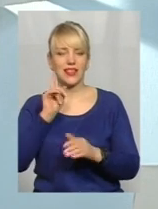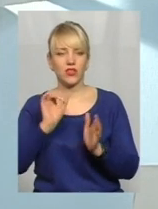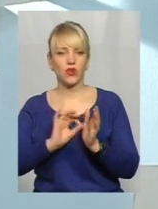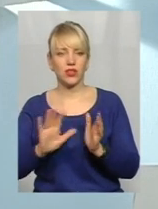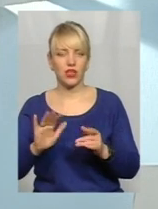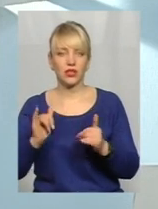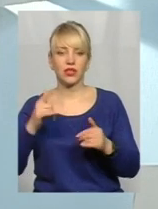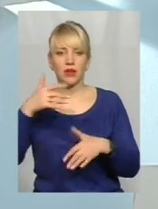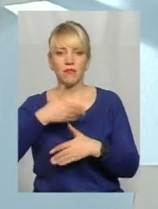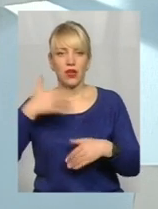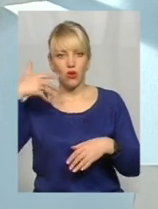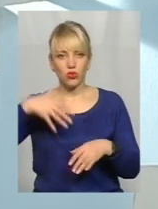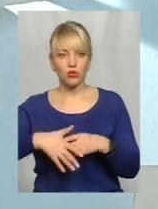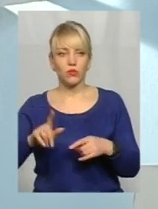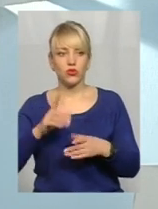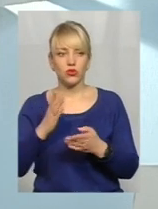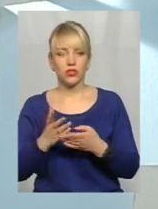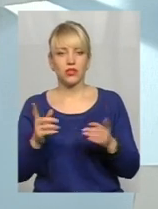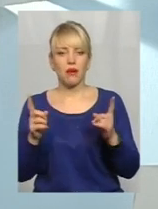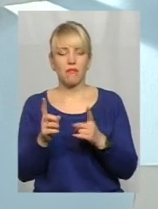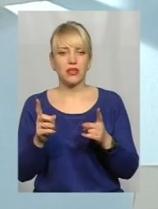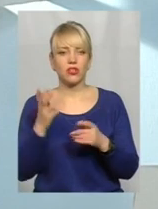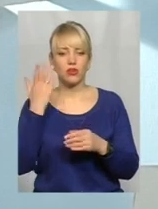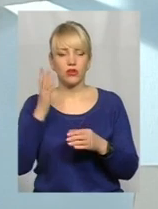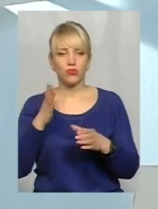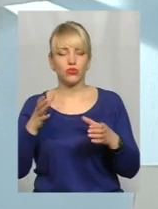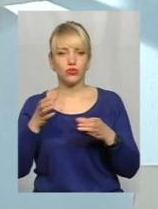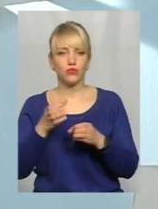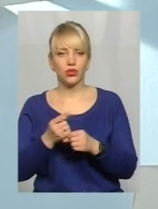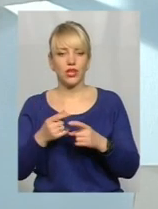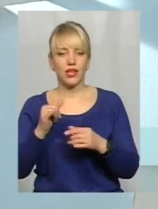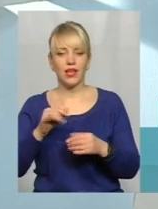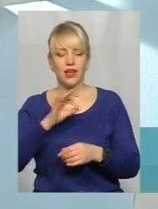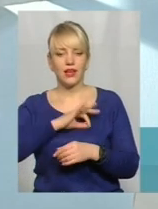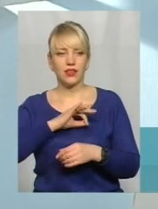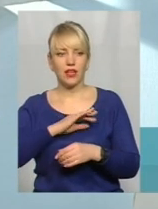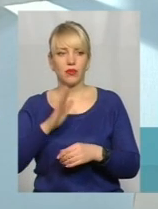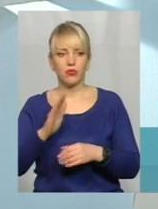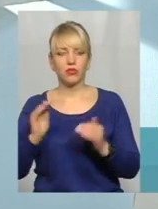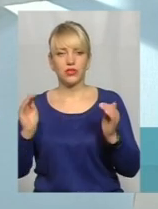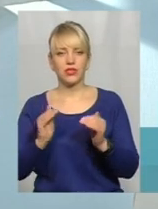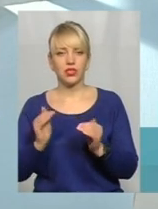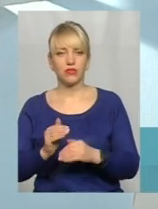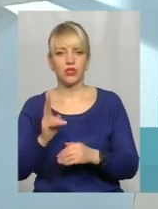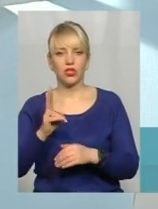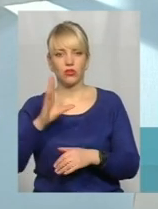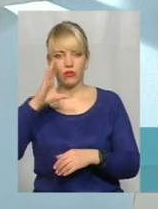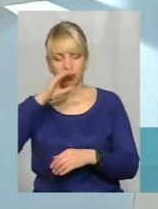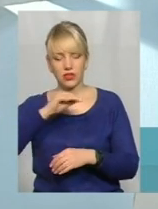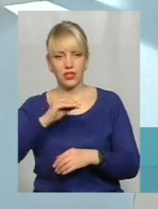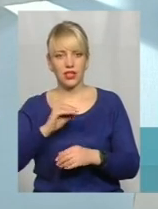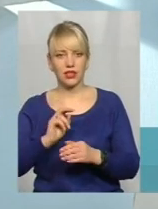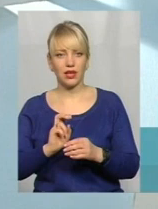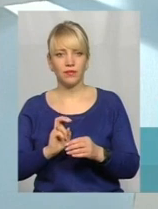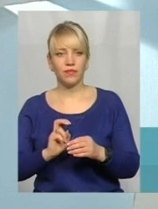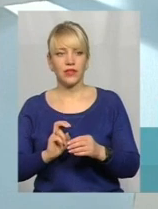ми розуміємо, що є межі, коли цей зелений тариф знижується, відповідно, рентабельність бізнесу знижується. І той, хто встигне до